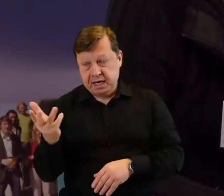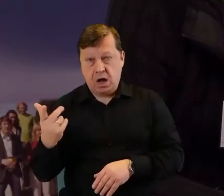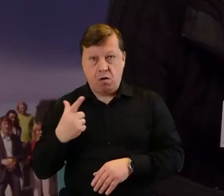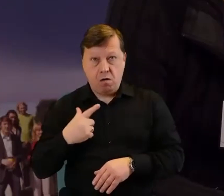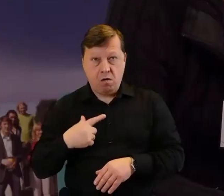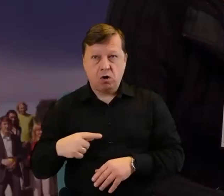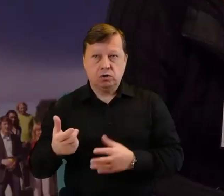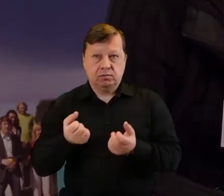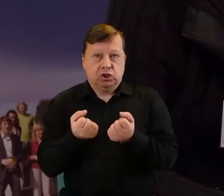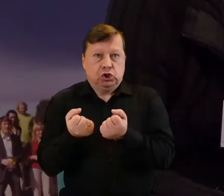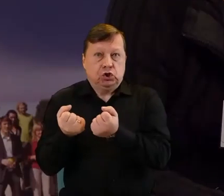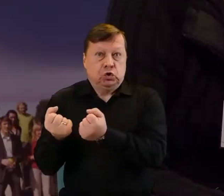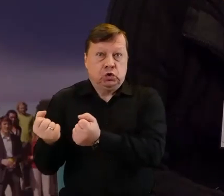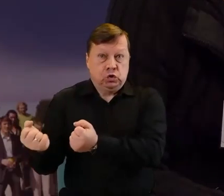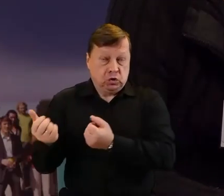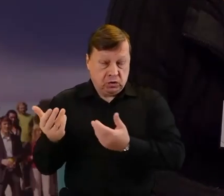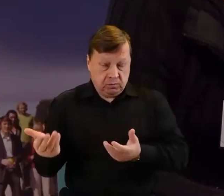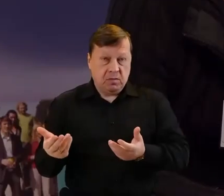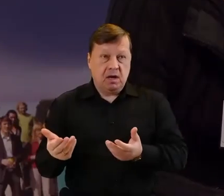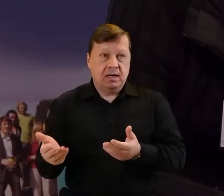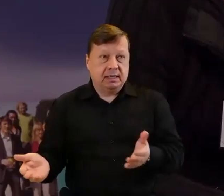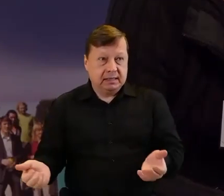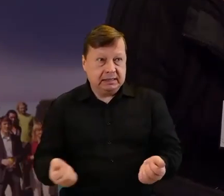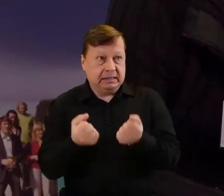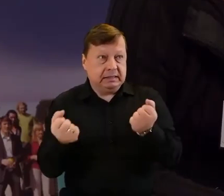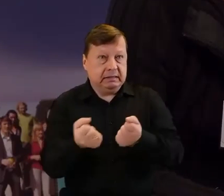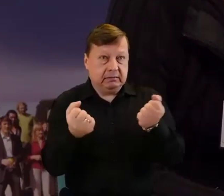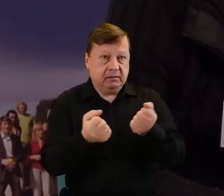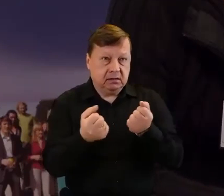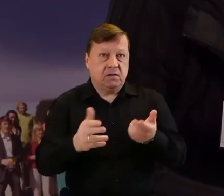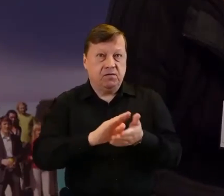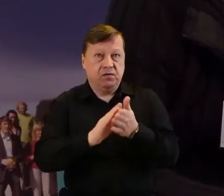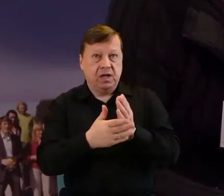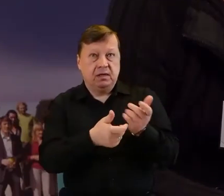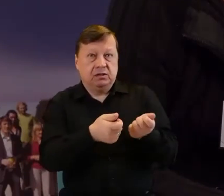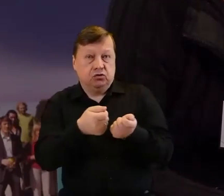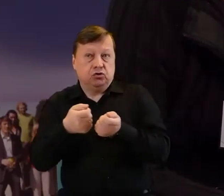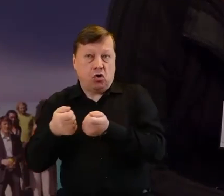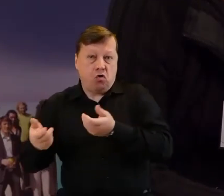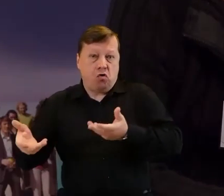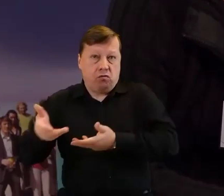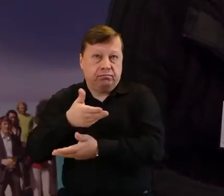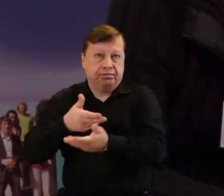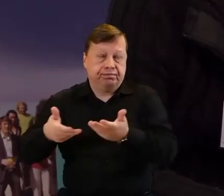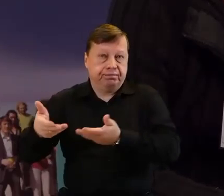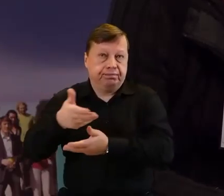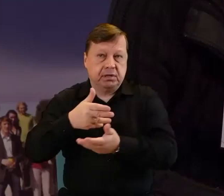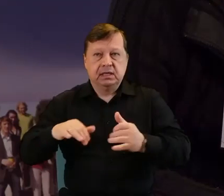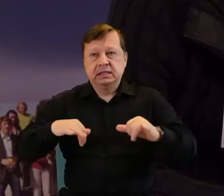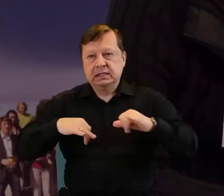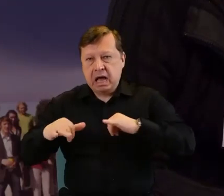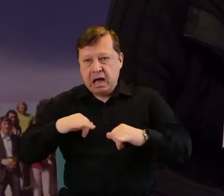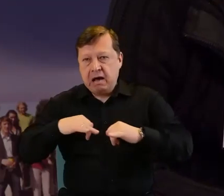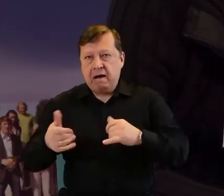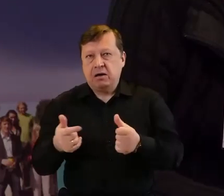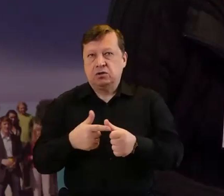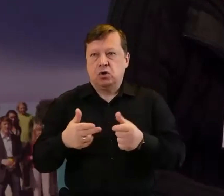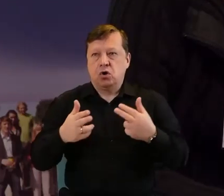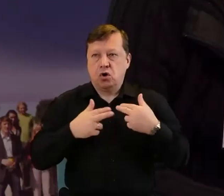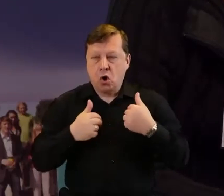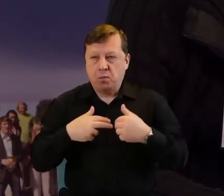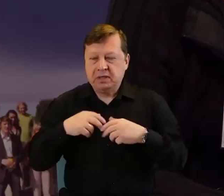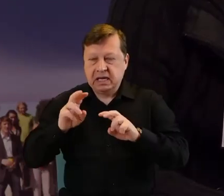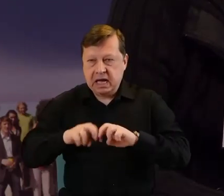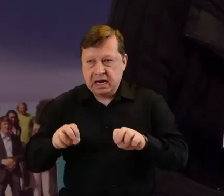na tym duchu podupadał, to inny to ciągnął. U nas były duże wymiany, jeżeli chodzi o zarząd, jeżeli chodzi o komisję